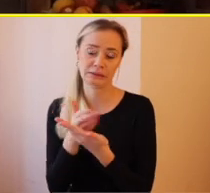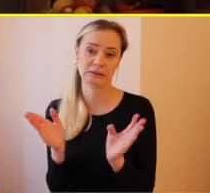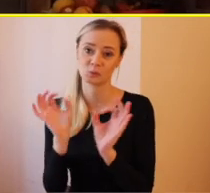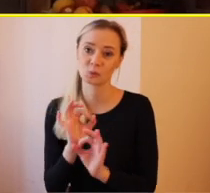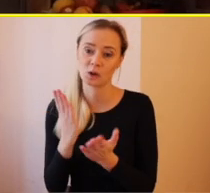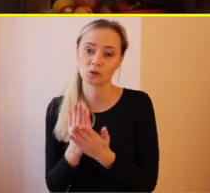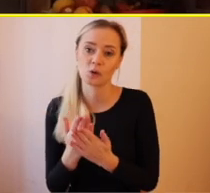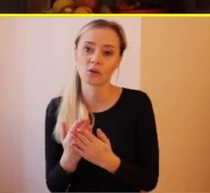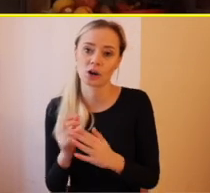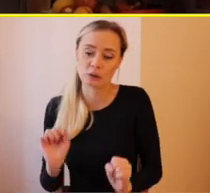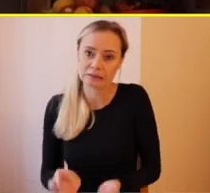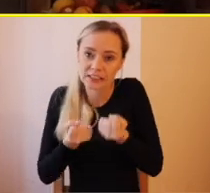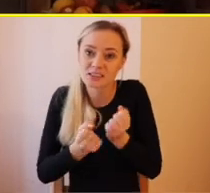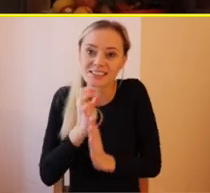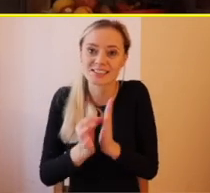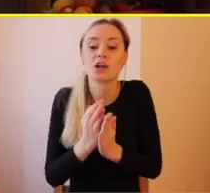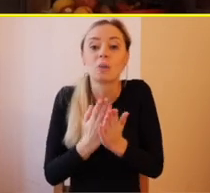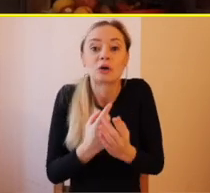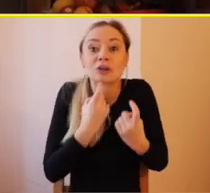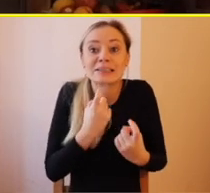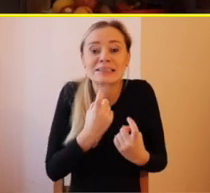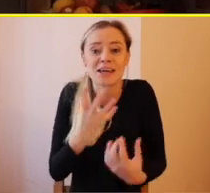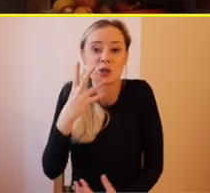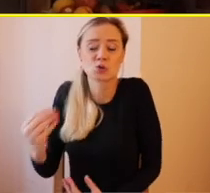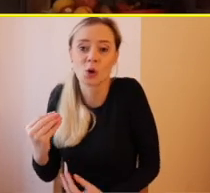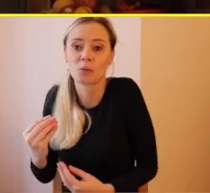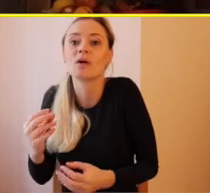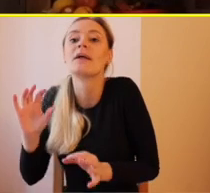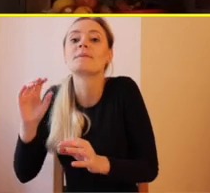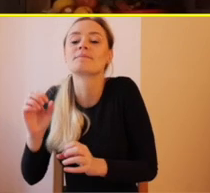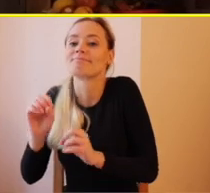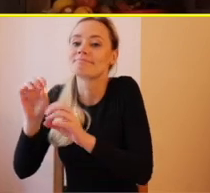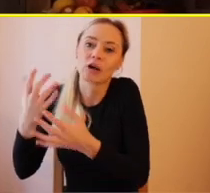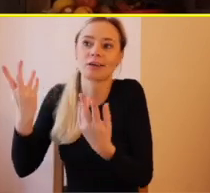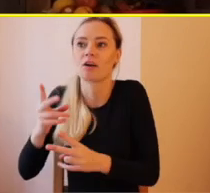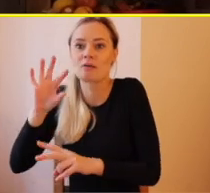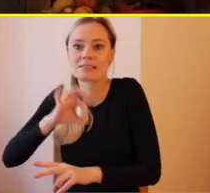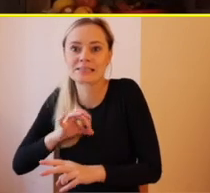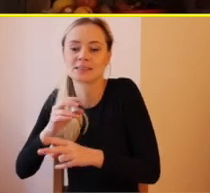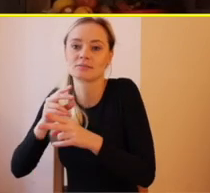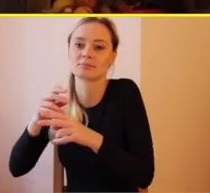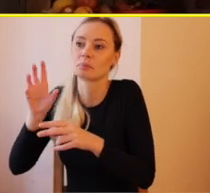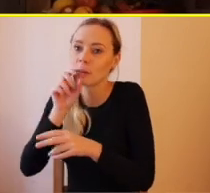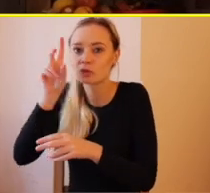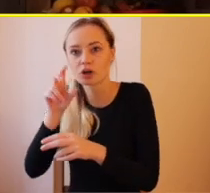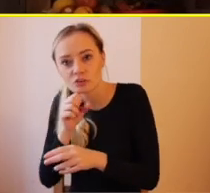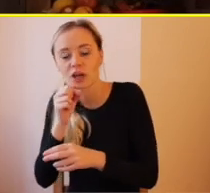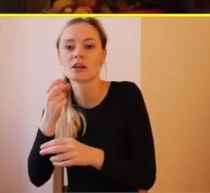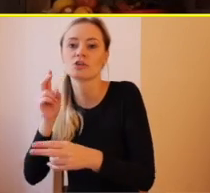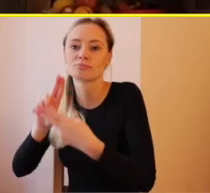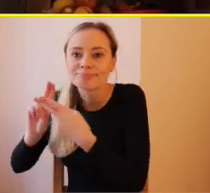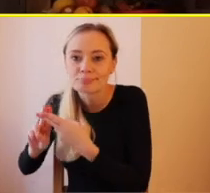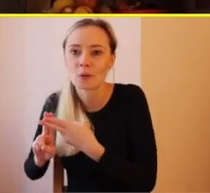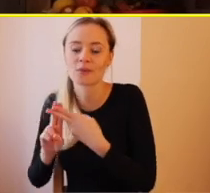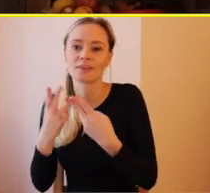túžili ísť domov, aby sme si vlastne odýchli. A zároveň, aby aj náš syn